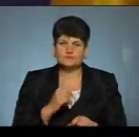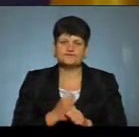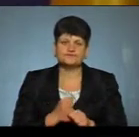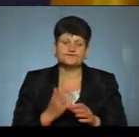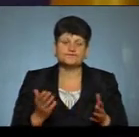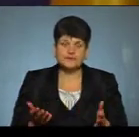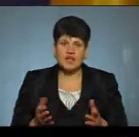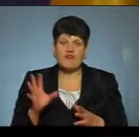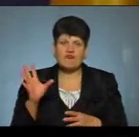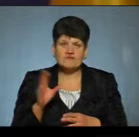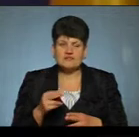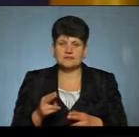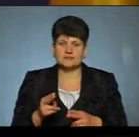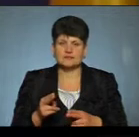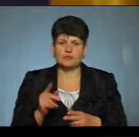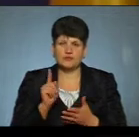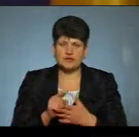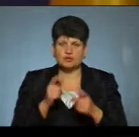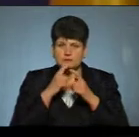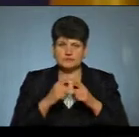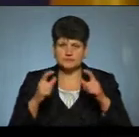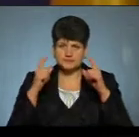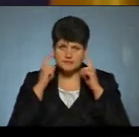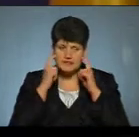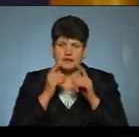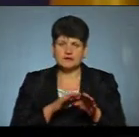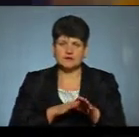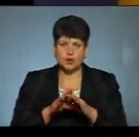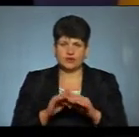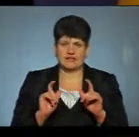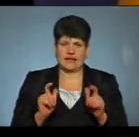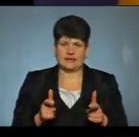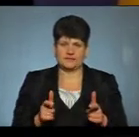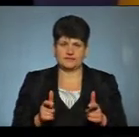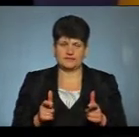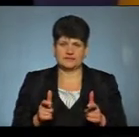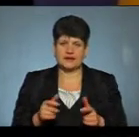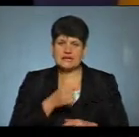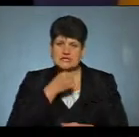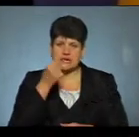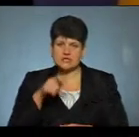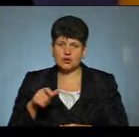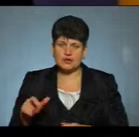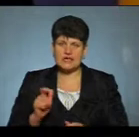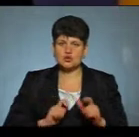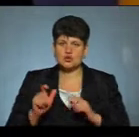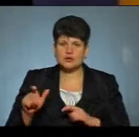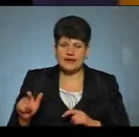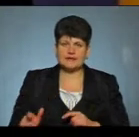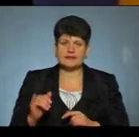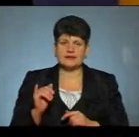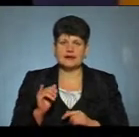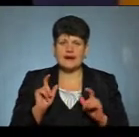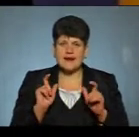Всі без виключення будуть зобов'язані носити маски та дотримуватись карантину. Для старших людей, студентів та школярів